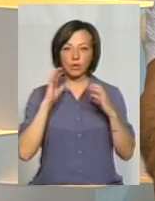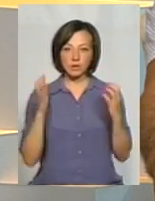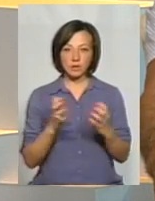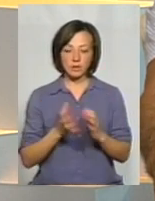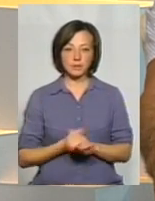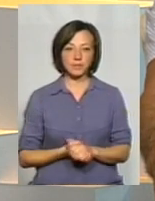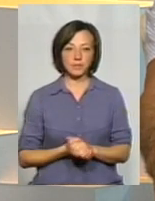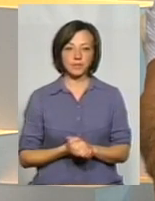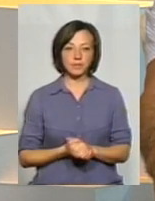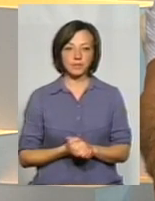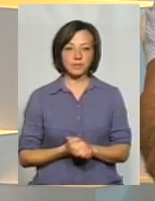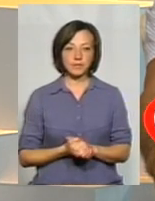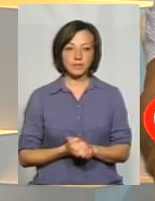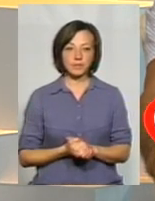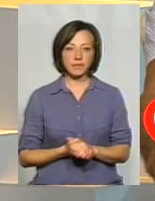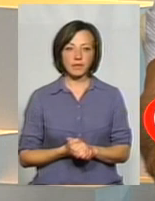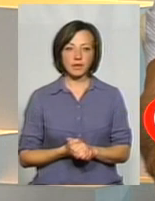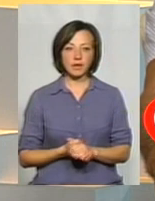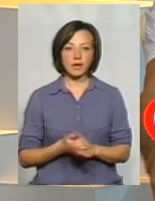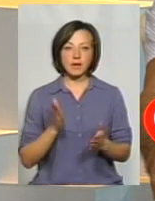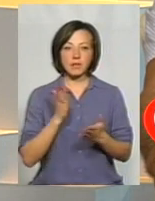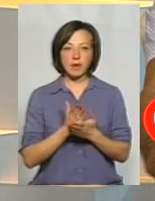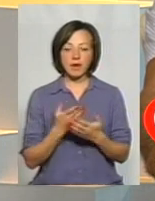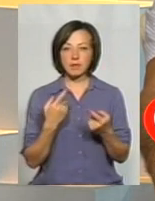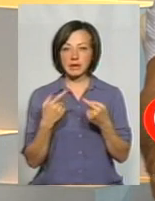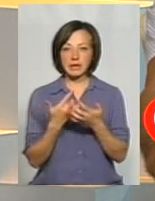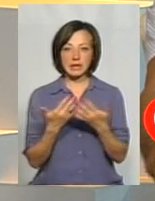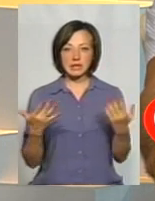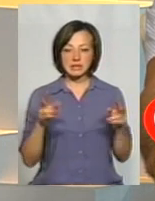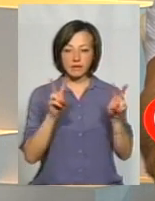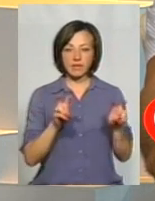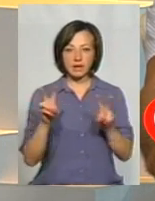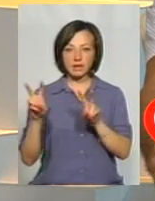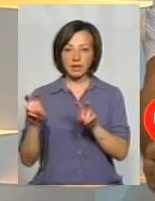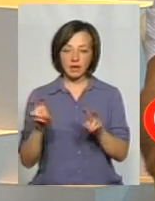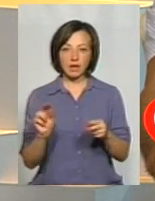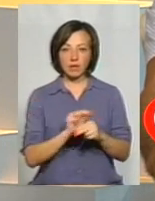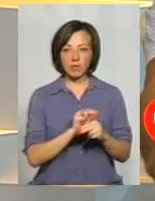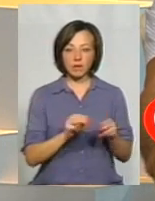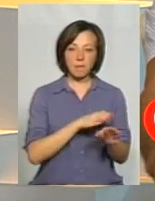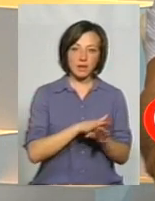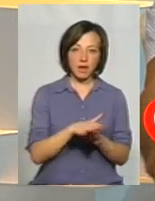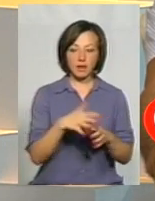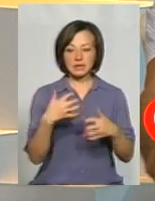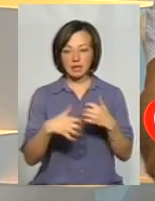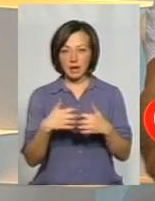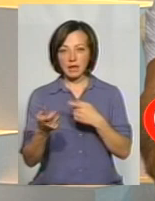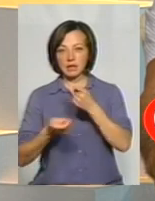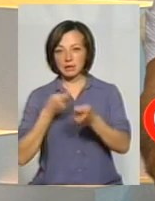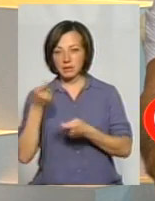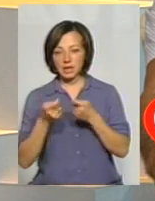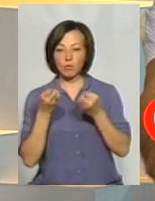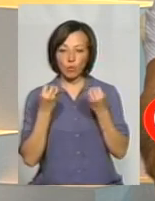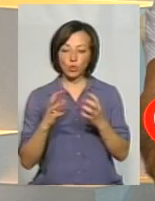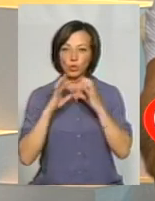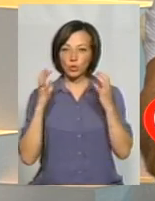мається на увазі, що ми ж маємо різні види ремонтів, капітальний ремонт, поточний середній ремонт, поточний директорний і експлуатаційне отримання. В